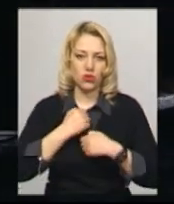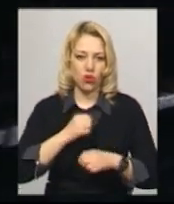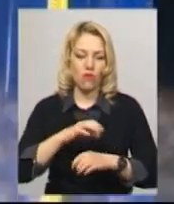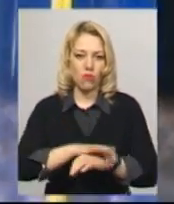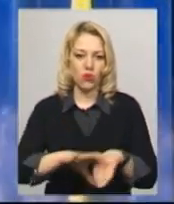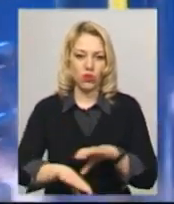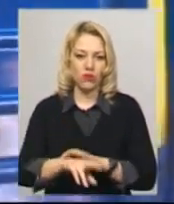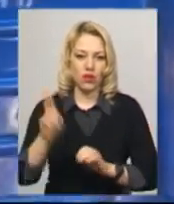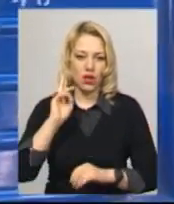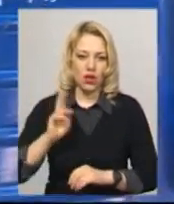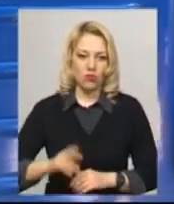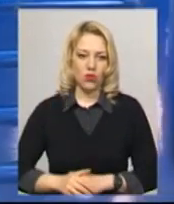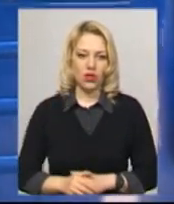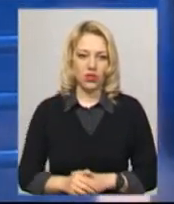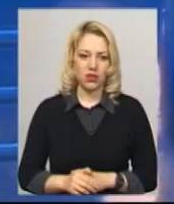моряків.